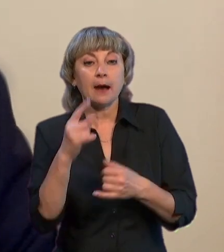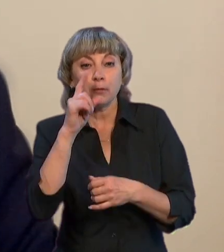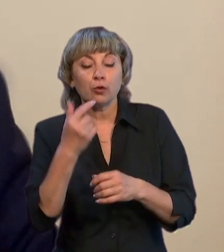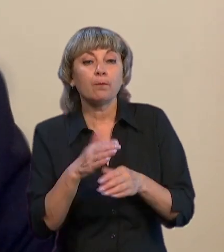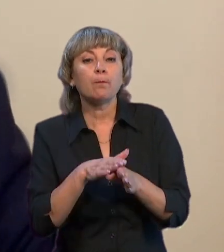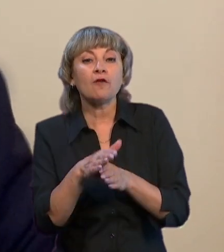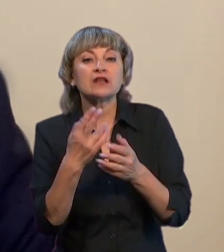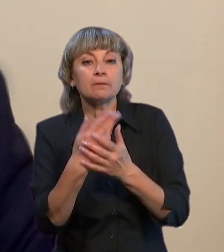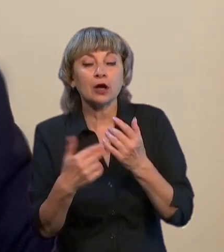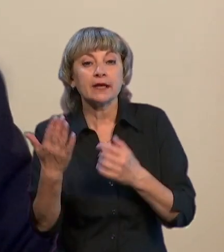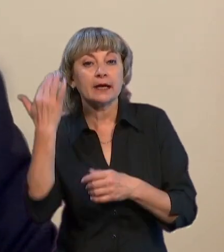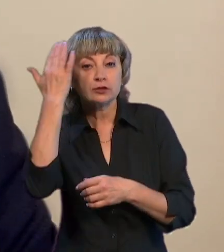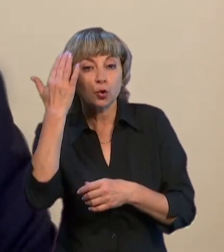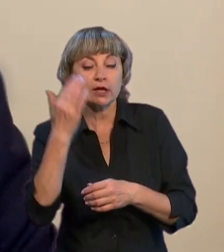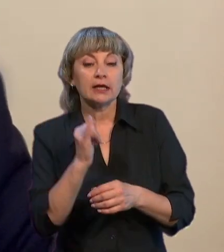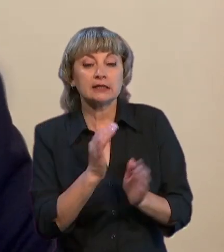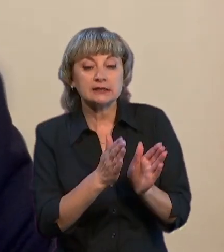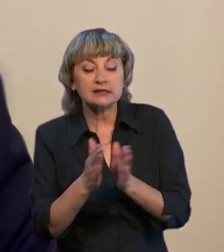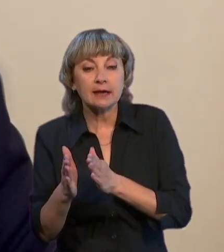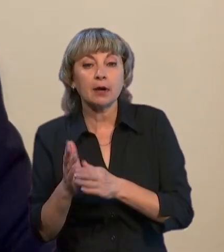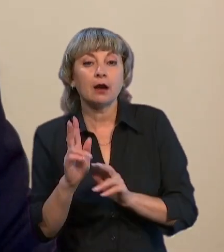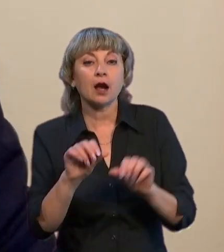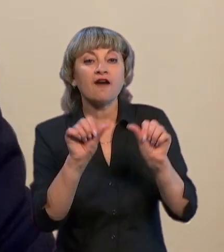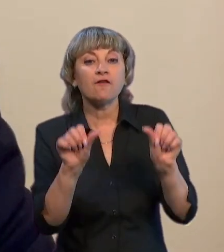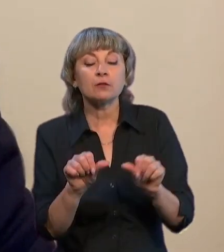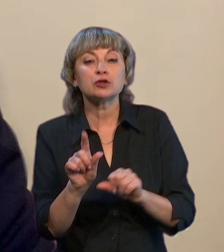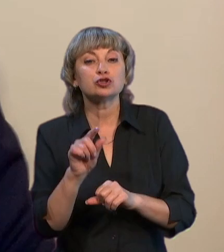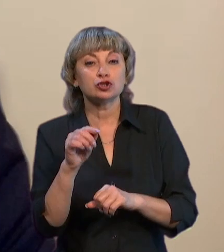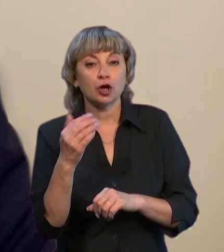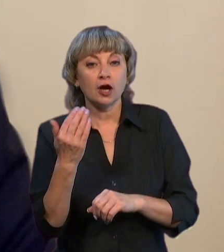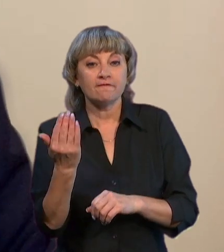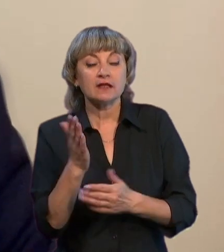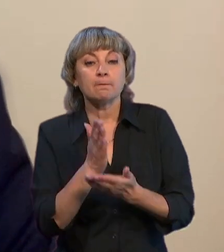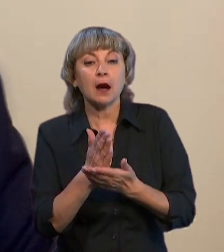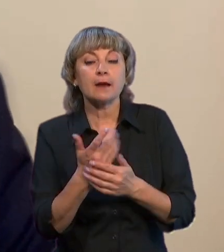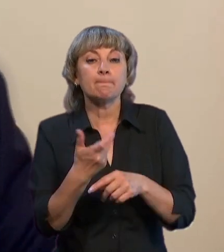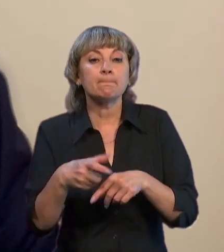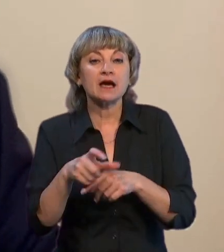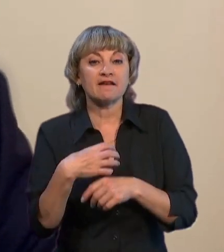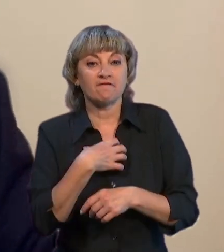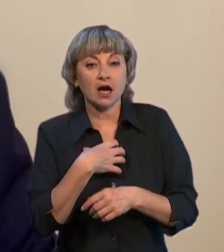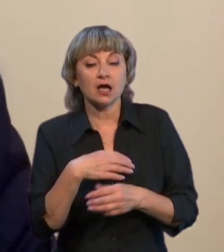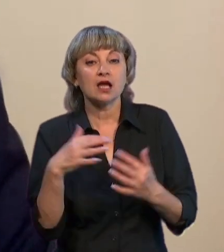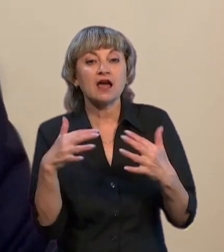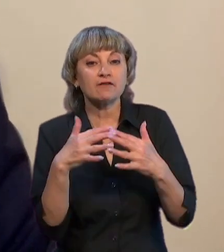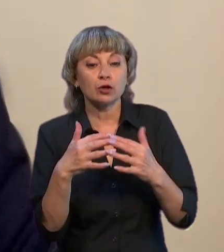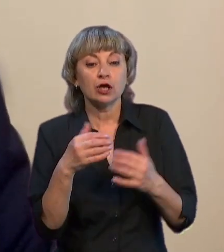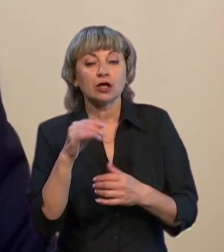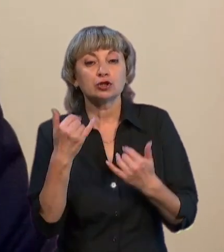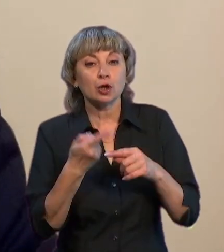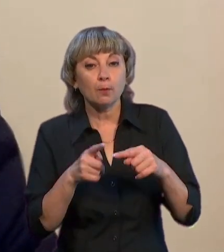теорії, і його, так сказать, системи, яка б формувала, що він має якісь переваги на фронті. Тому вони сьогодні намагаються